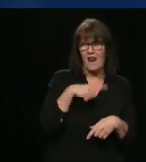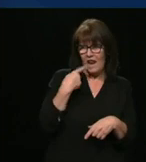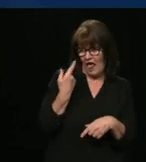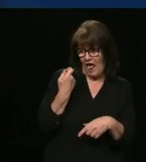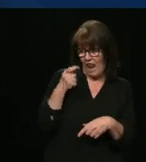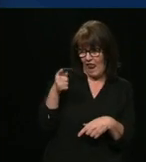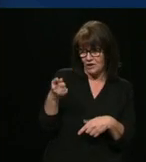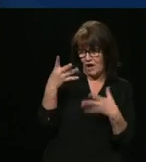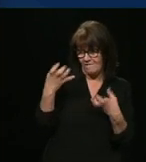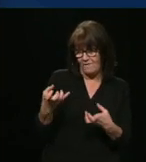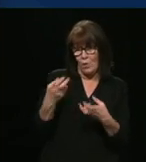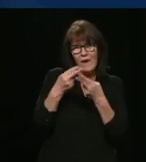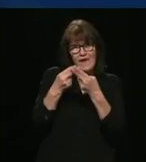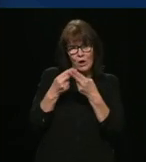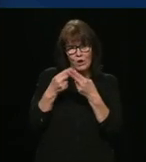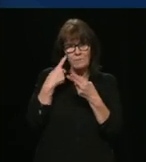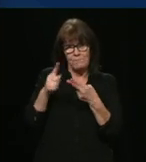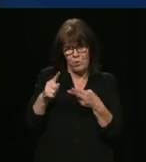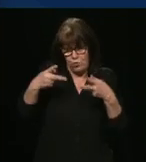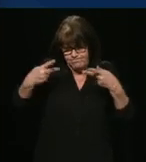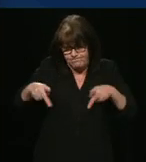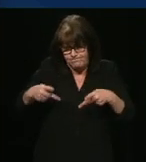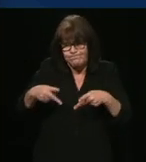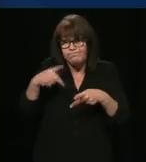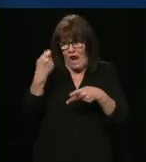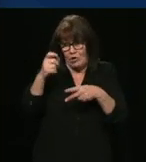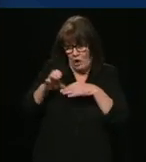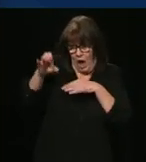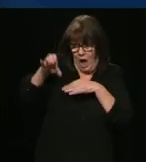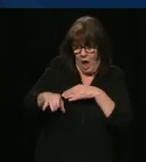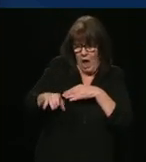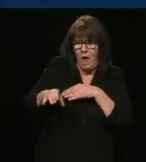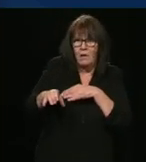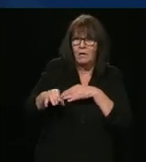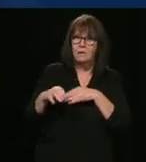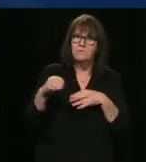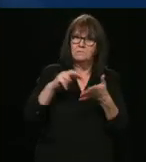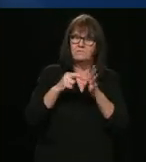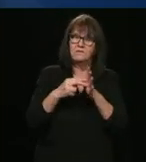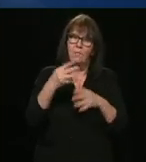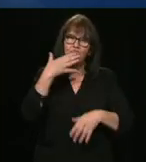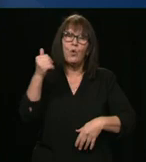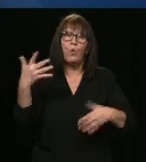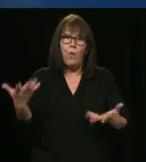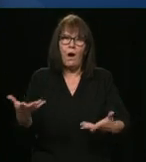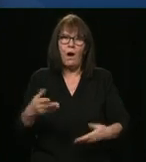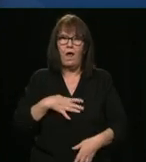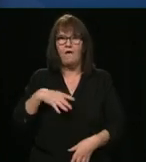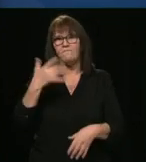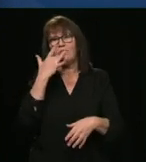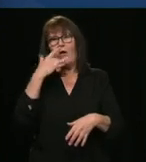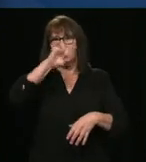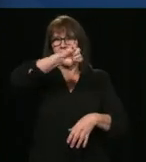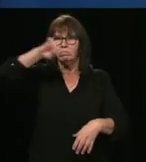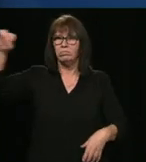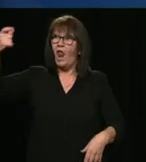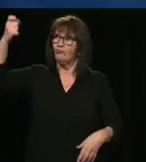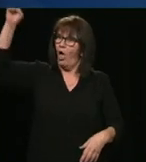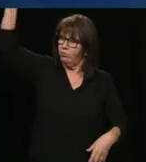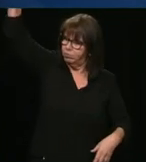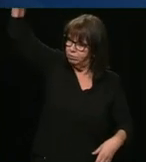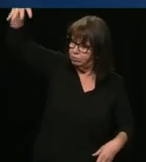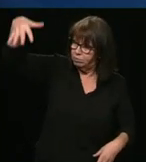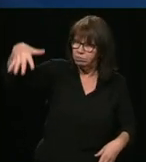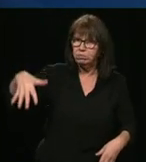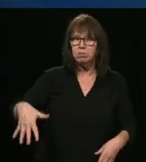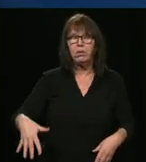'économie locale, ce serait plus efficace de le jeter par la porte d'un hélicoptère que de l'investir dans un nouveau stade. » M. le Président, tous les gens sérieux